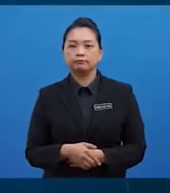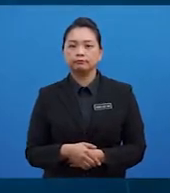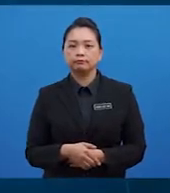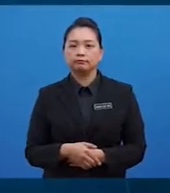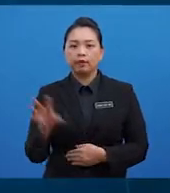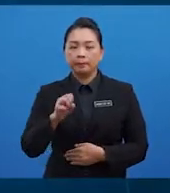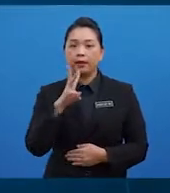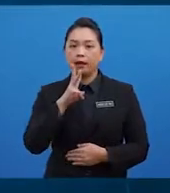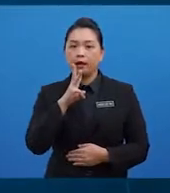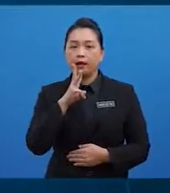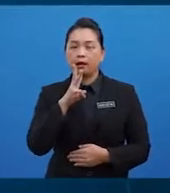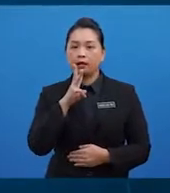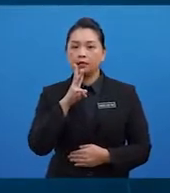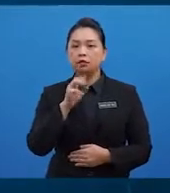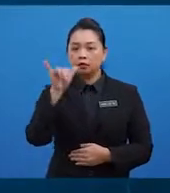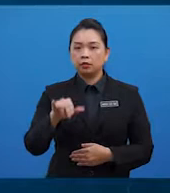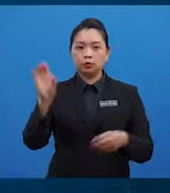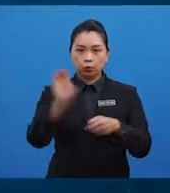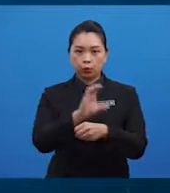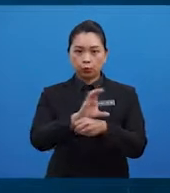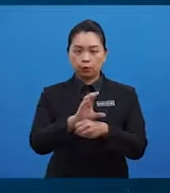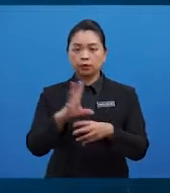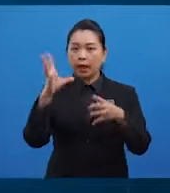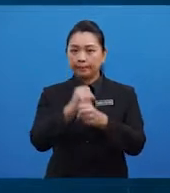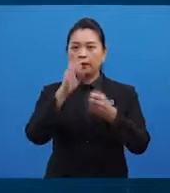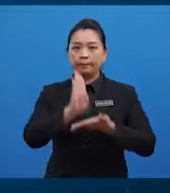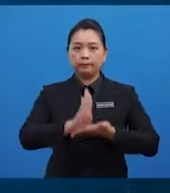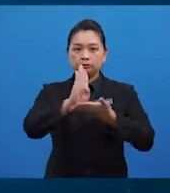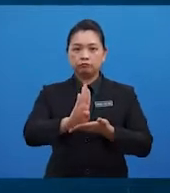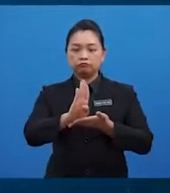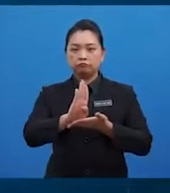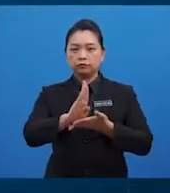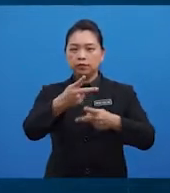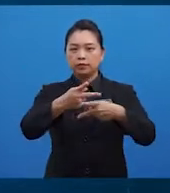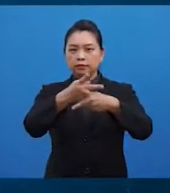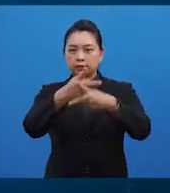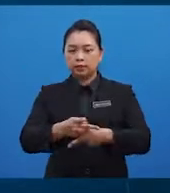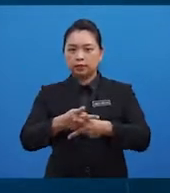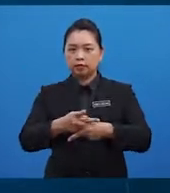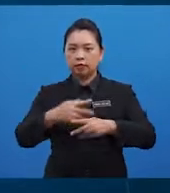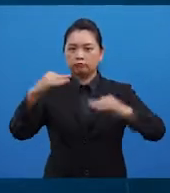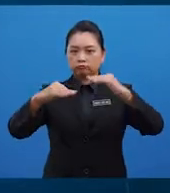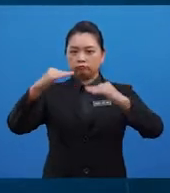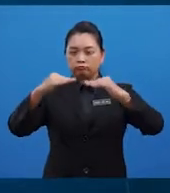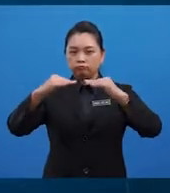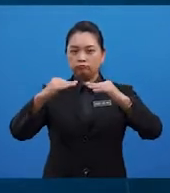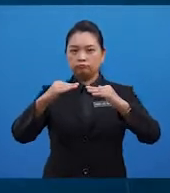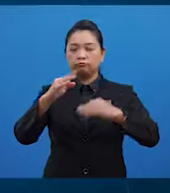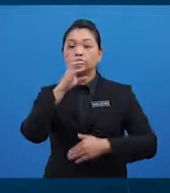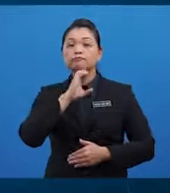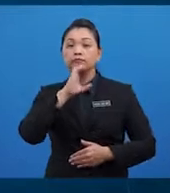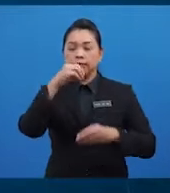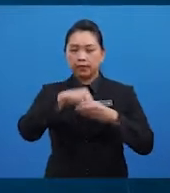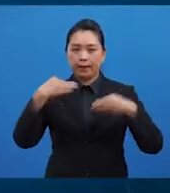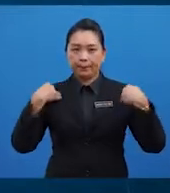Pengambilan air yang mencukupi dapat membantu mengekalkan keseimbangan cercai dalam